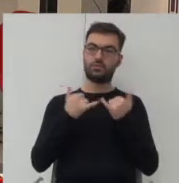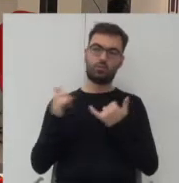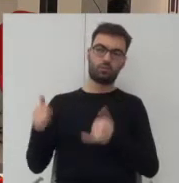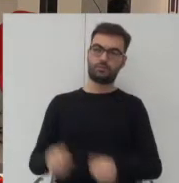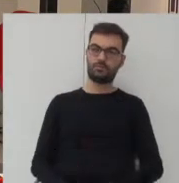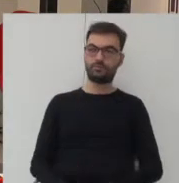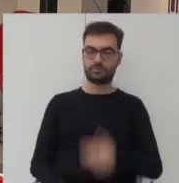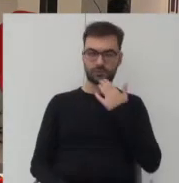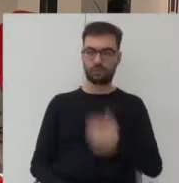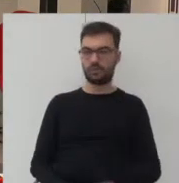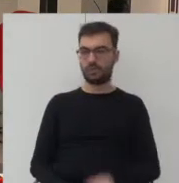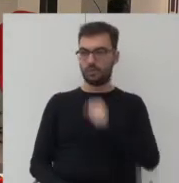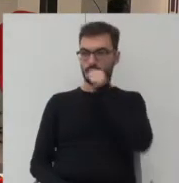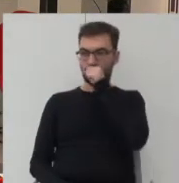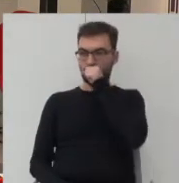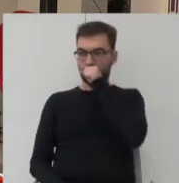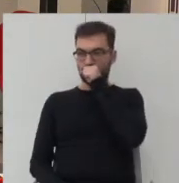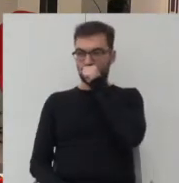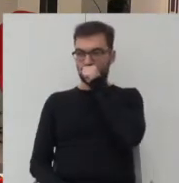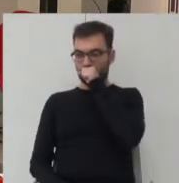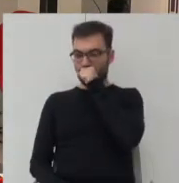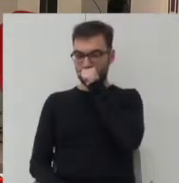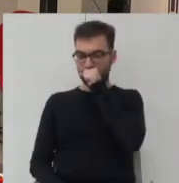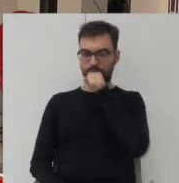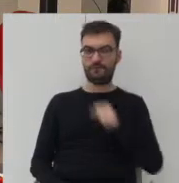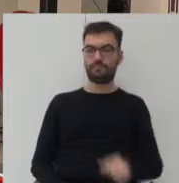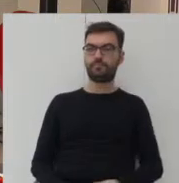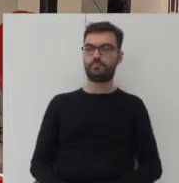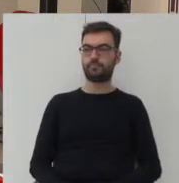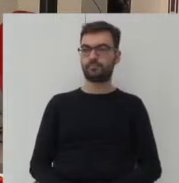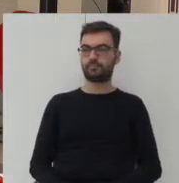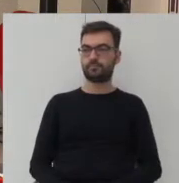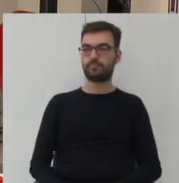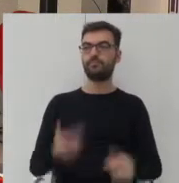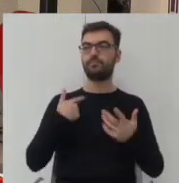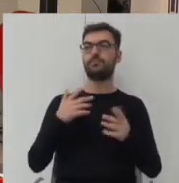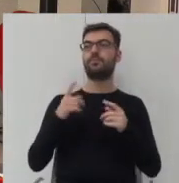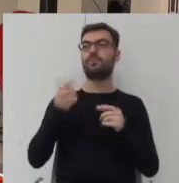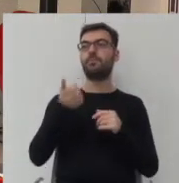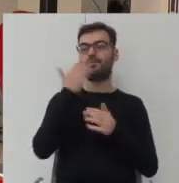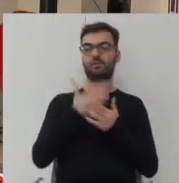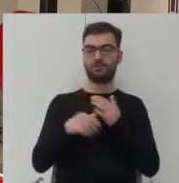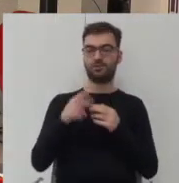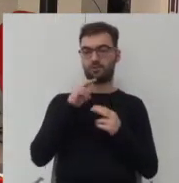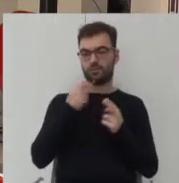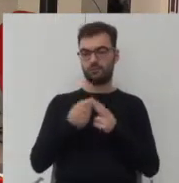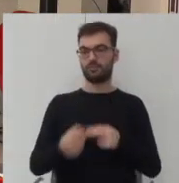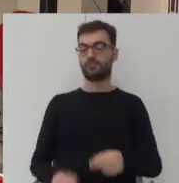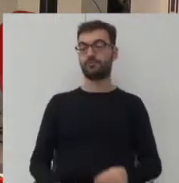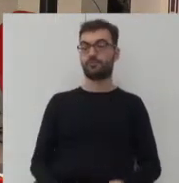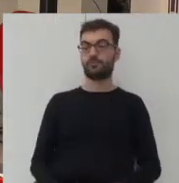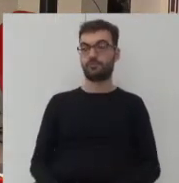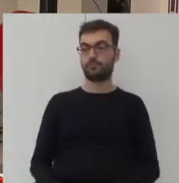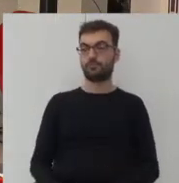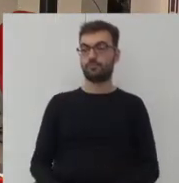to tyle dziękuję ale to pytanie podtrzymuję tak tak to jeśli mógłbym do pierwszej części wypowiedzi się odnieść to